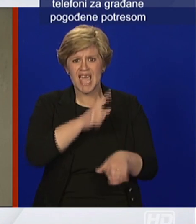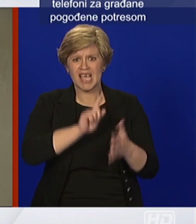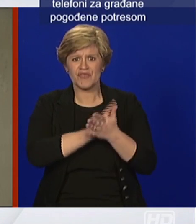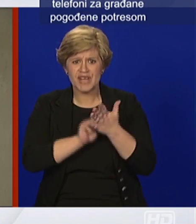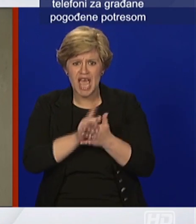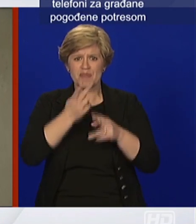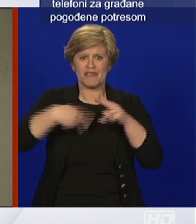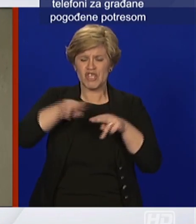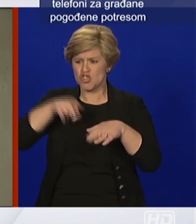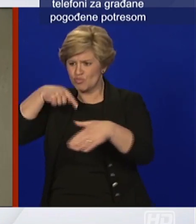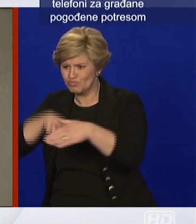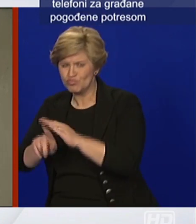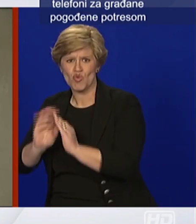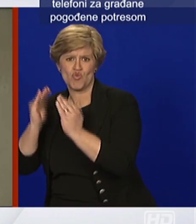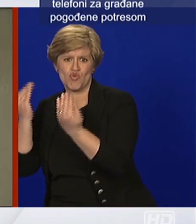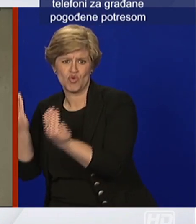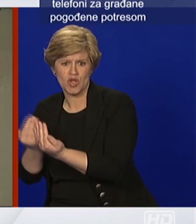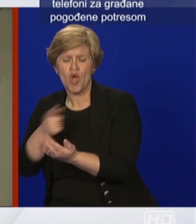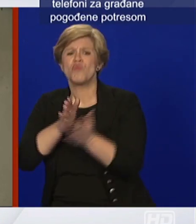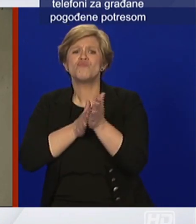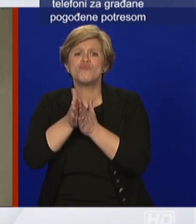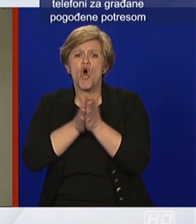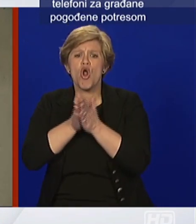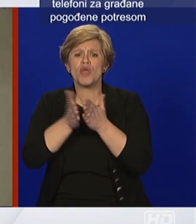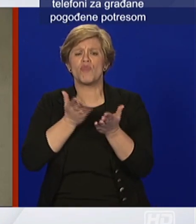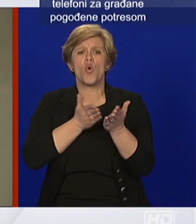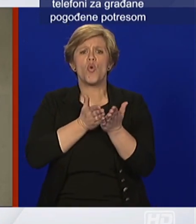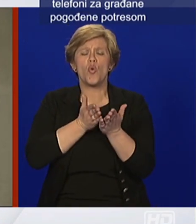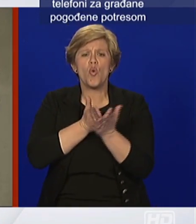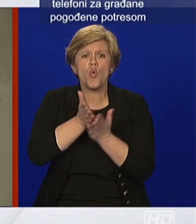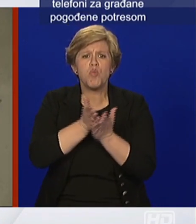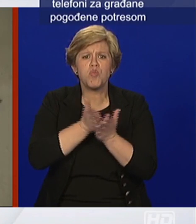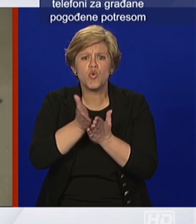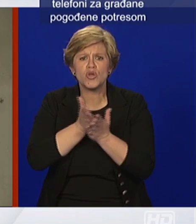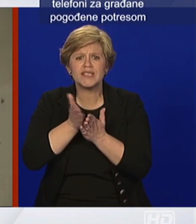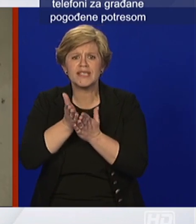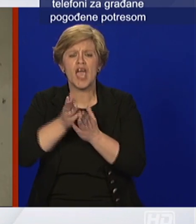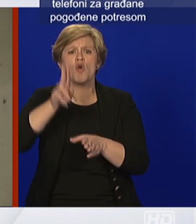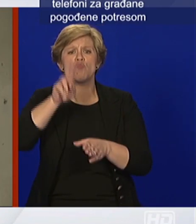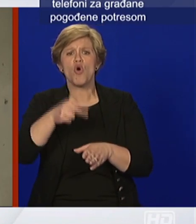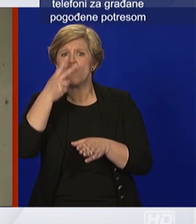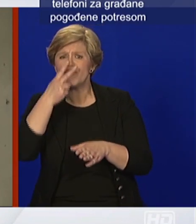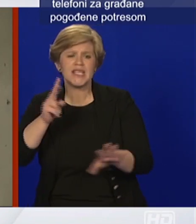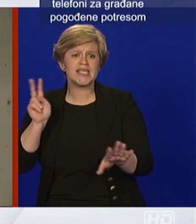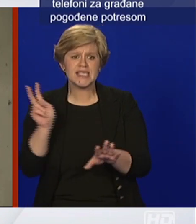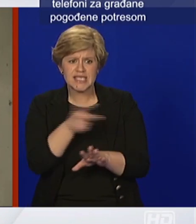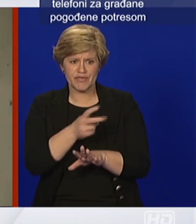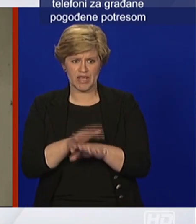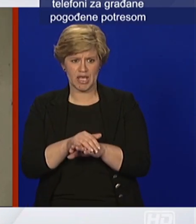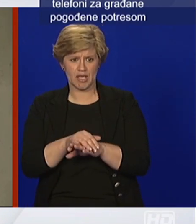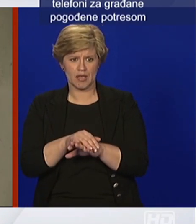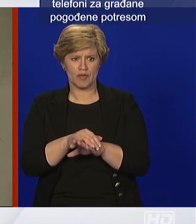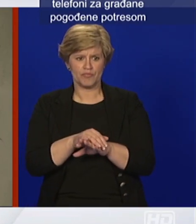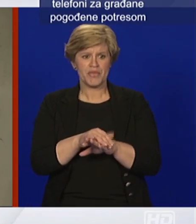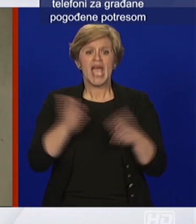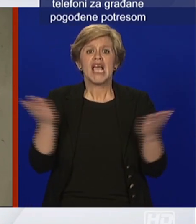vrijeme u kućama, da se te upute učine dostupnima svima, kako bi one elementarne